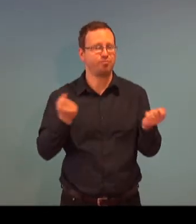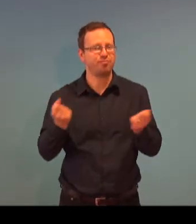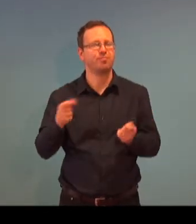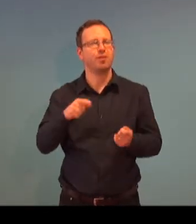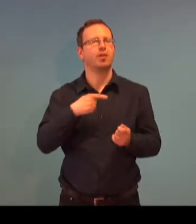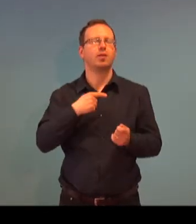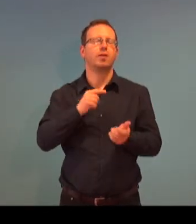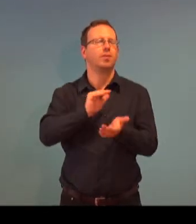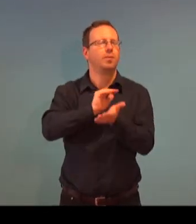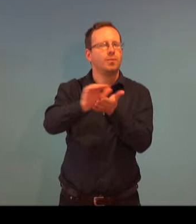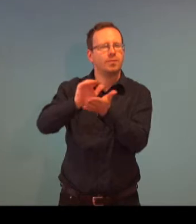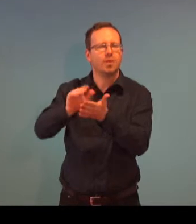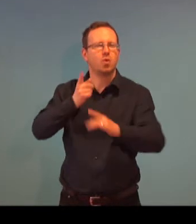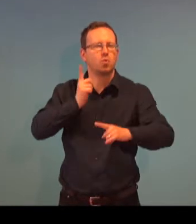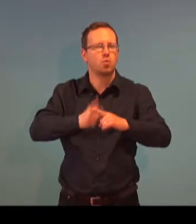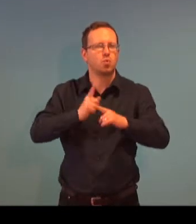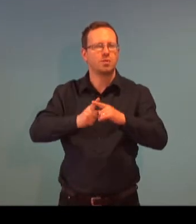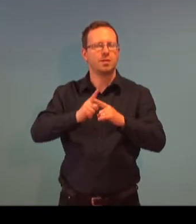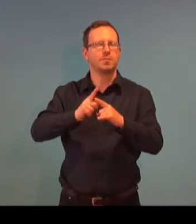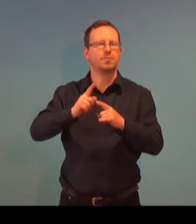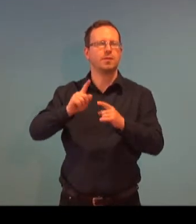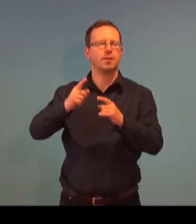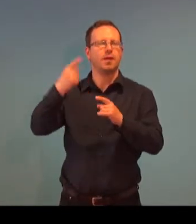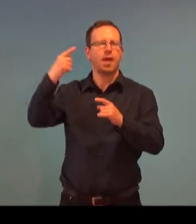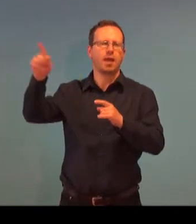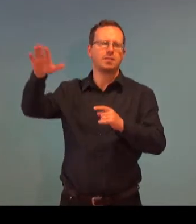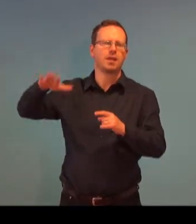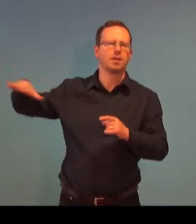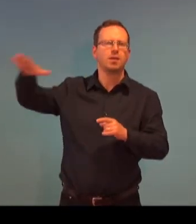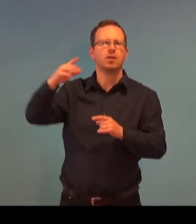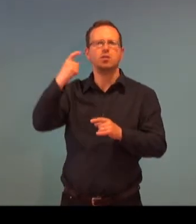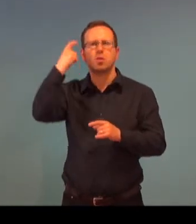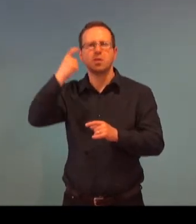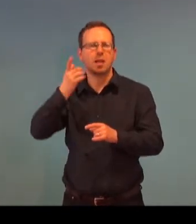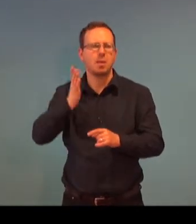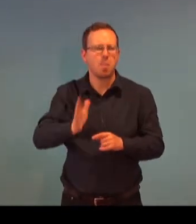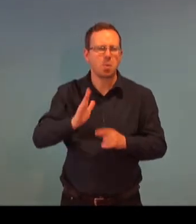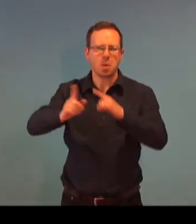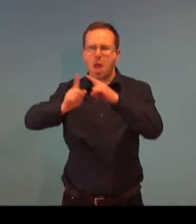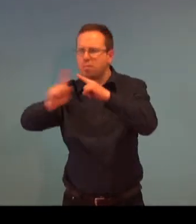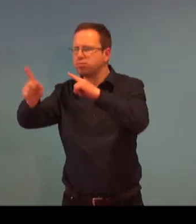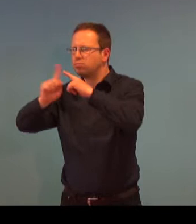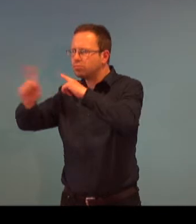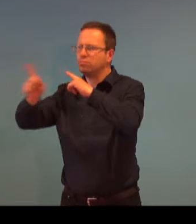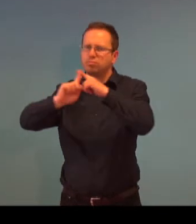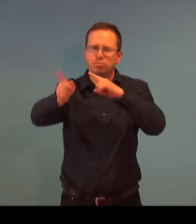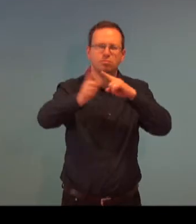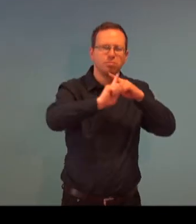Vzdělávací centrum, která nám na starosti, tak poskytuje nejen kurzy externí,